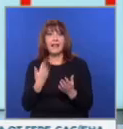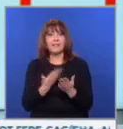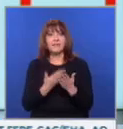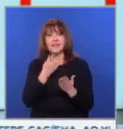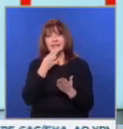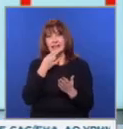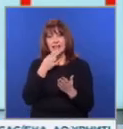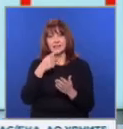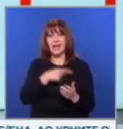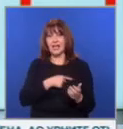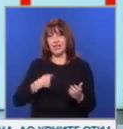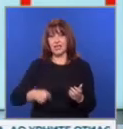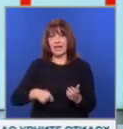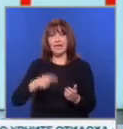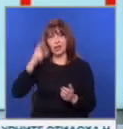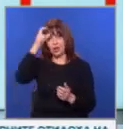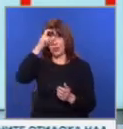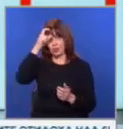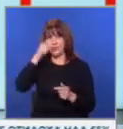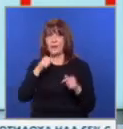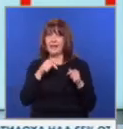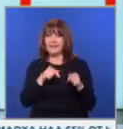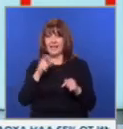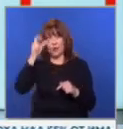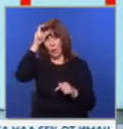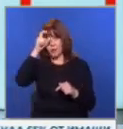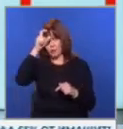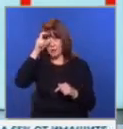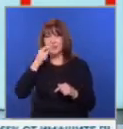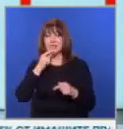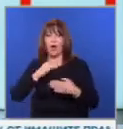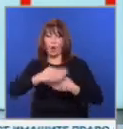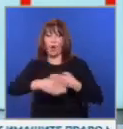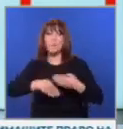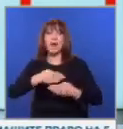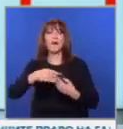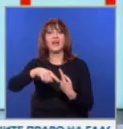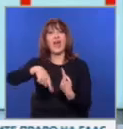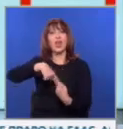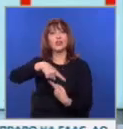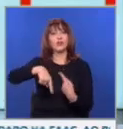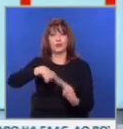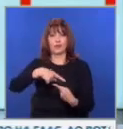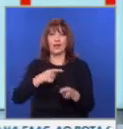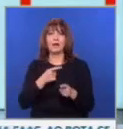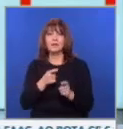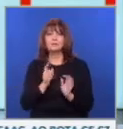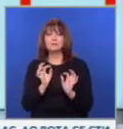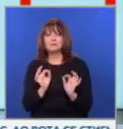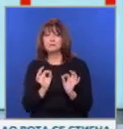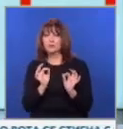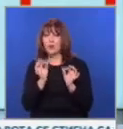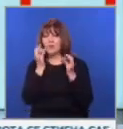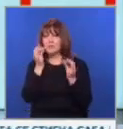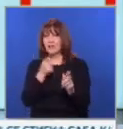хартия от Китай и Турция. Именно тази от Турция била за опаковане на дюнери. Изработката била толкова прецизна,